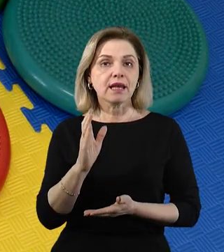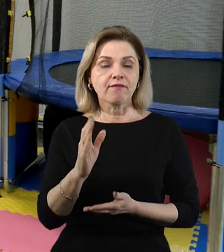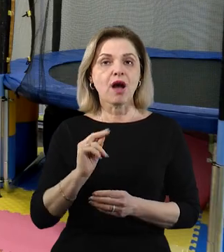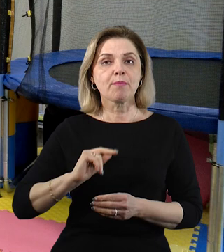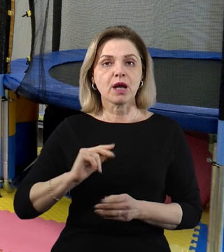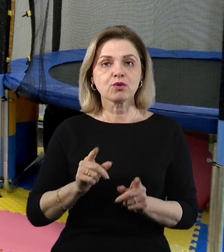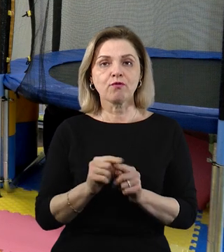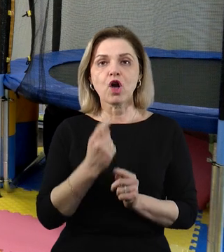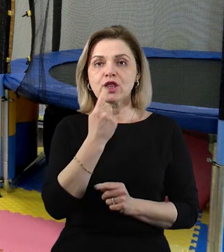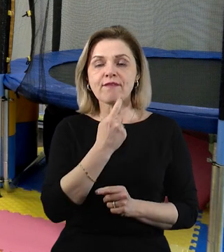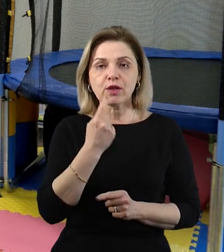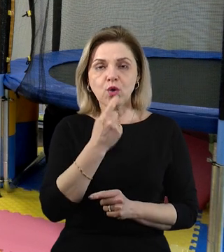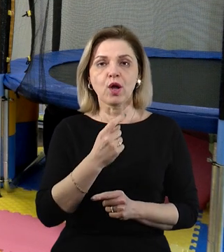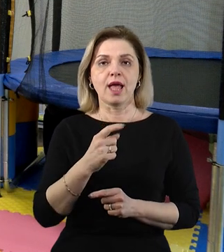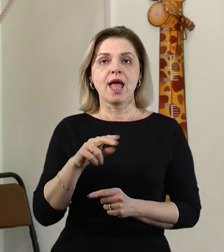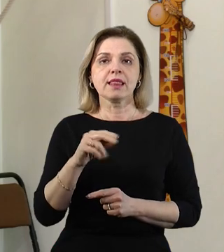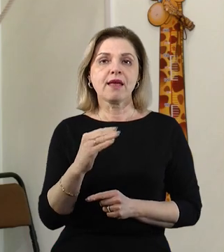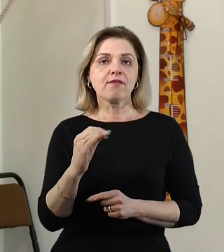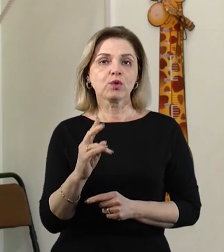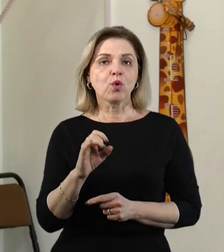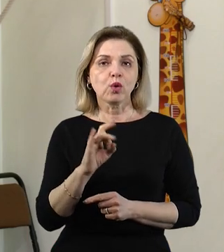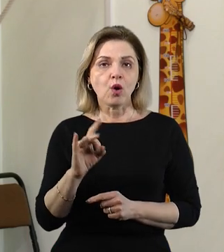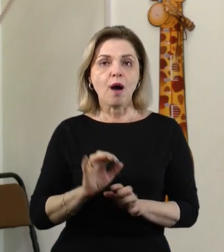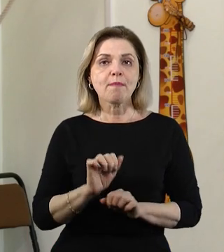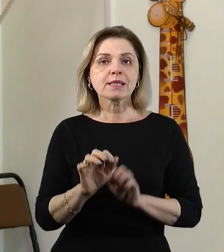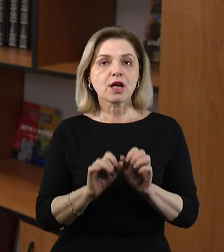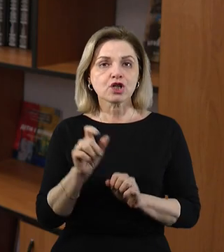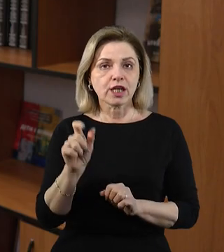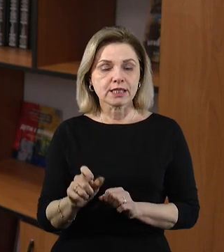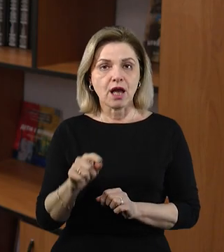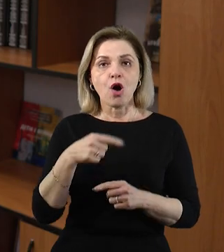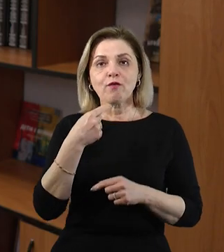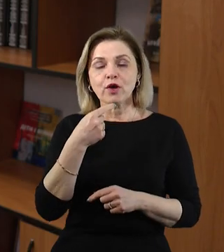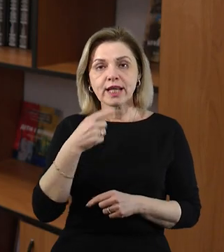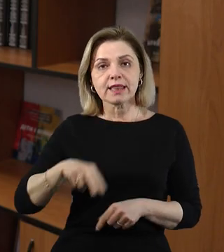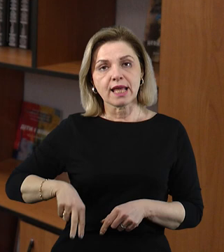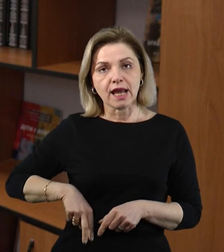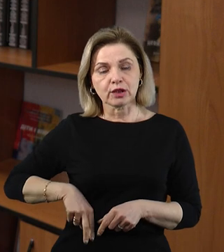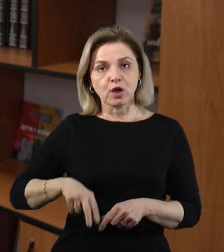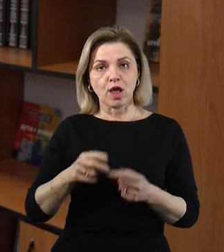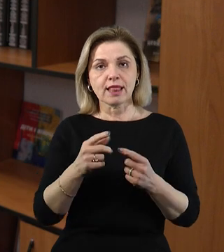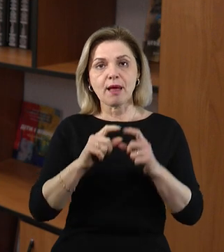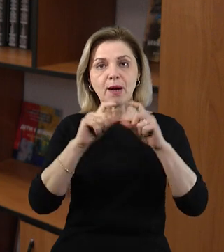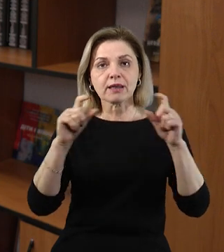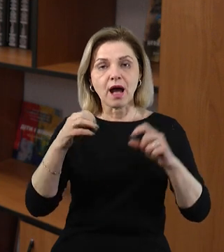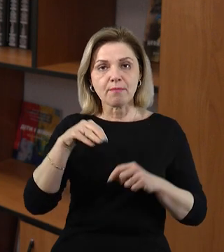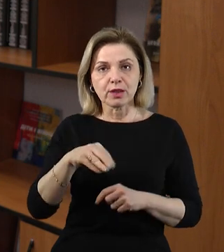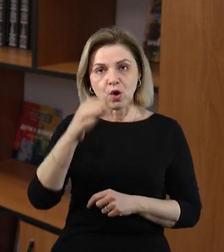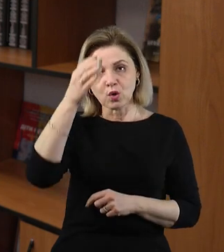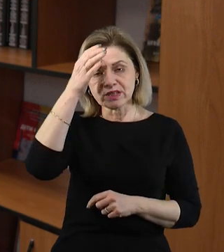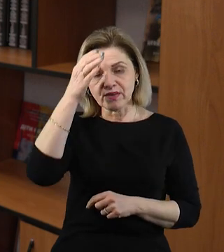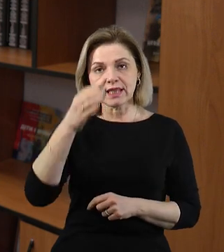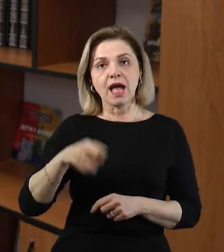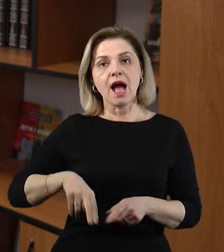працюють логопед, дефектолог, реабілітолог та масажист. Говорить директорка департаменту освіти і науки Миколаївської обласної